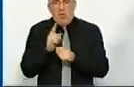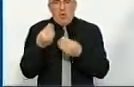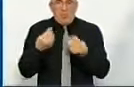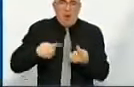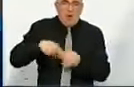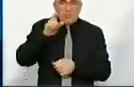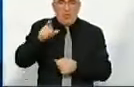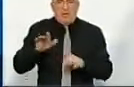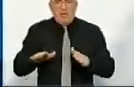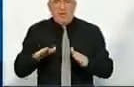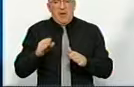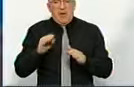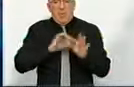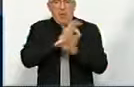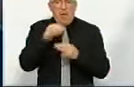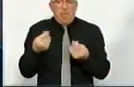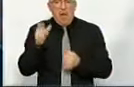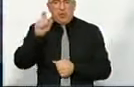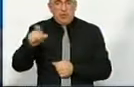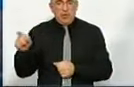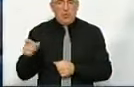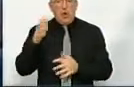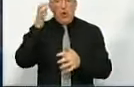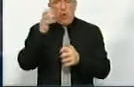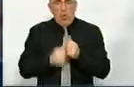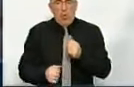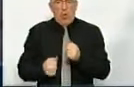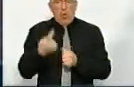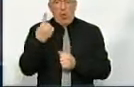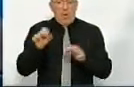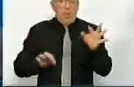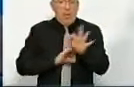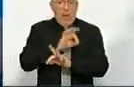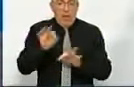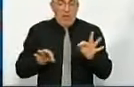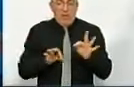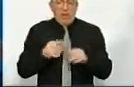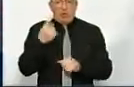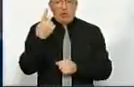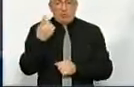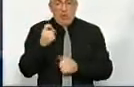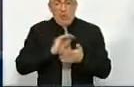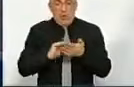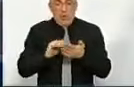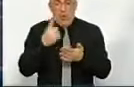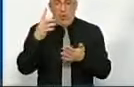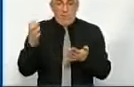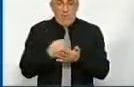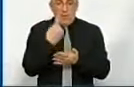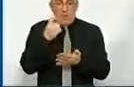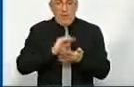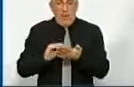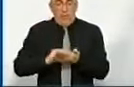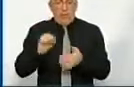в місцевих радах, проєктних менеджерів. Да, на кожній, там, один проєкт на 100 написаних, один виграний проєкт на 100